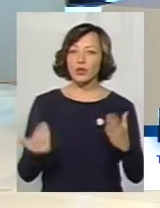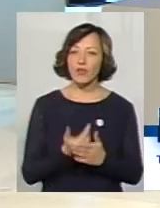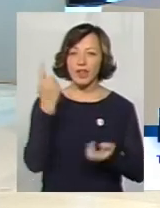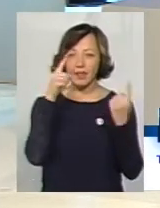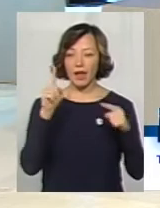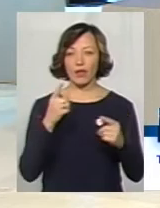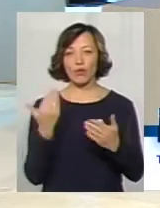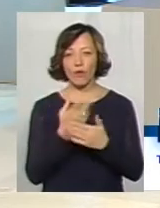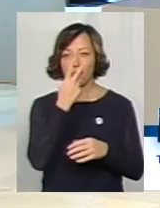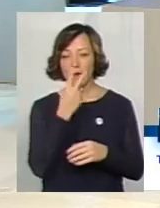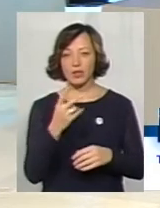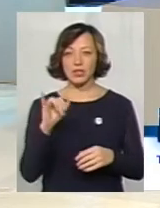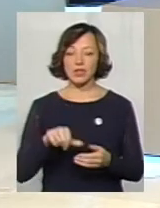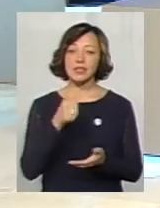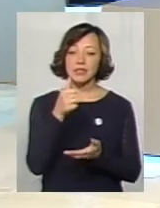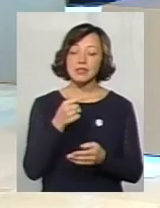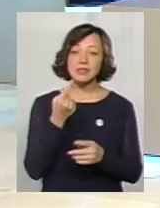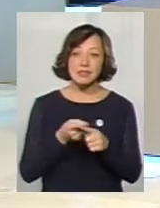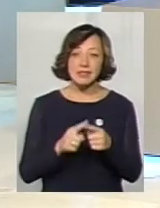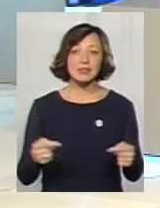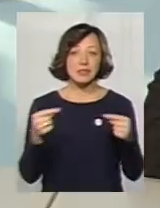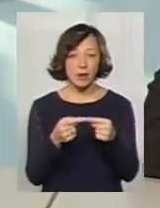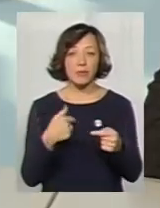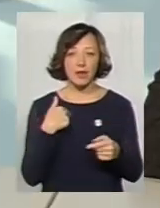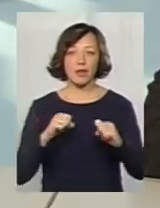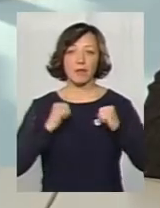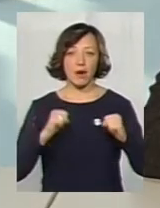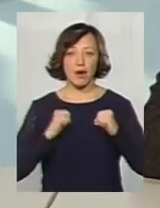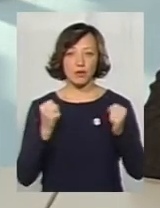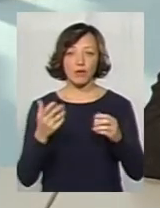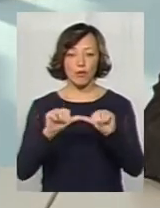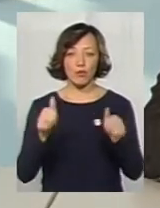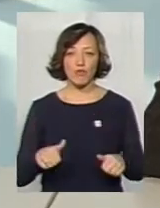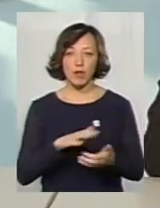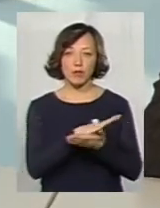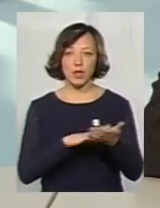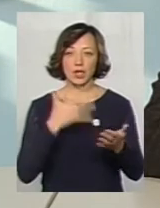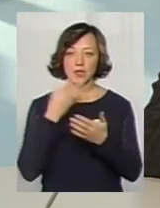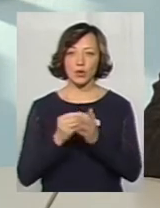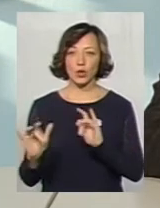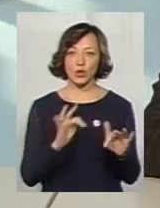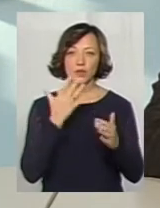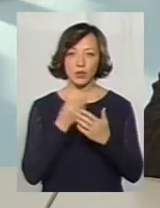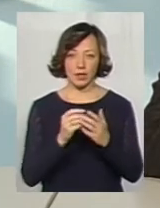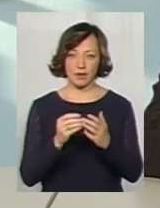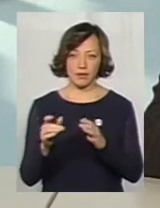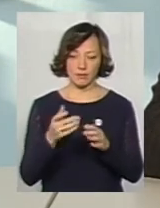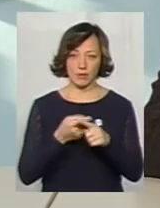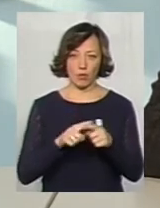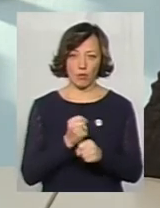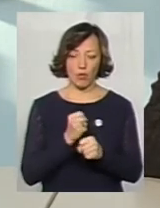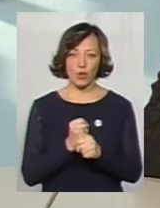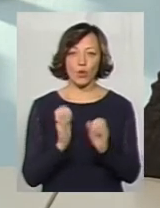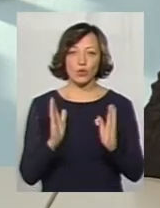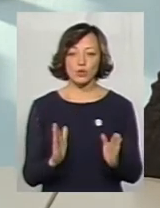ідеї, нові бачення. І саме от, виходячи з цього, я, власне, намагаюся десь формувати подальші свої кроки у своїй діяльності. Вже